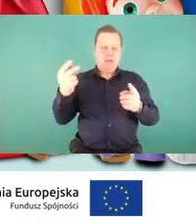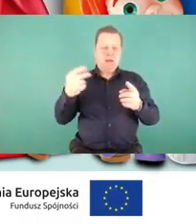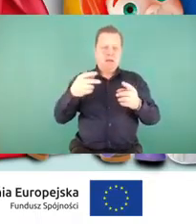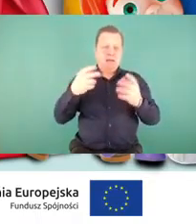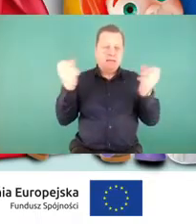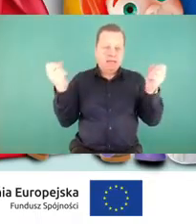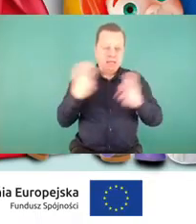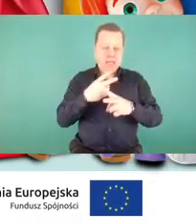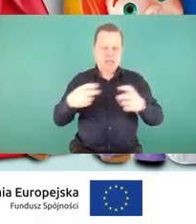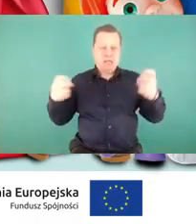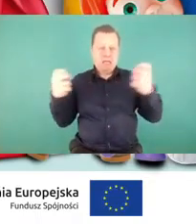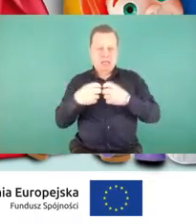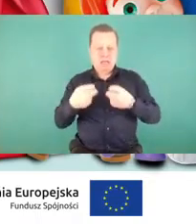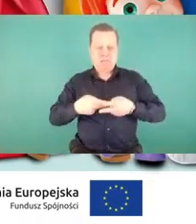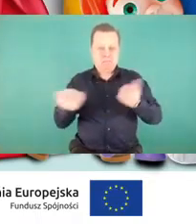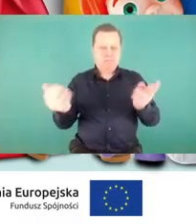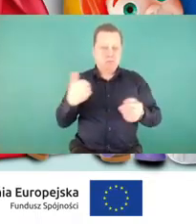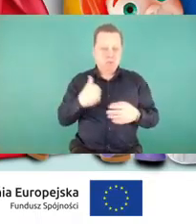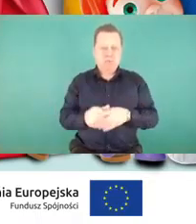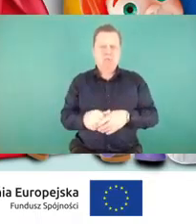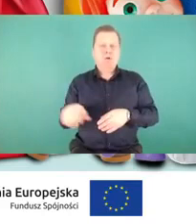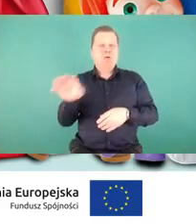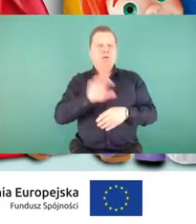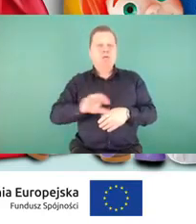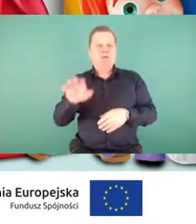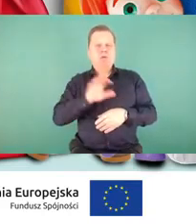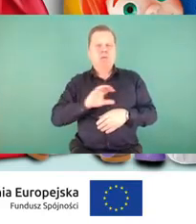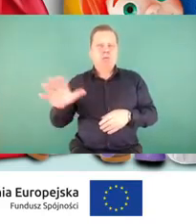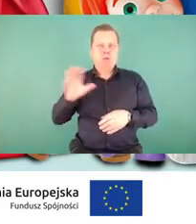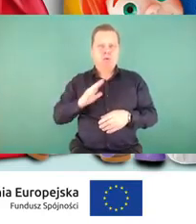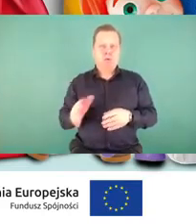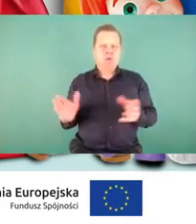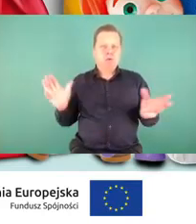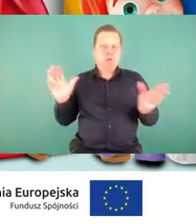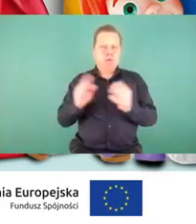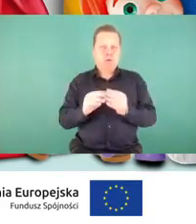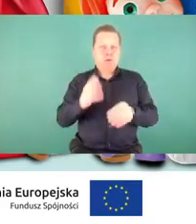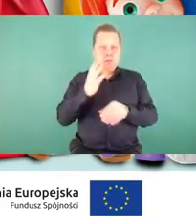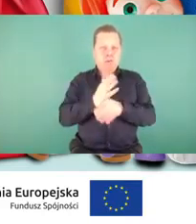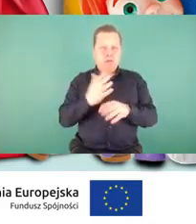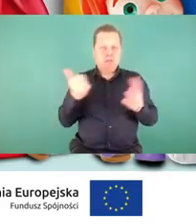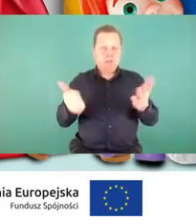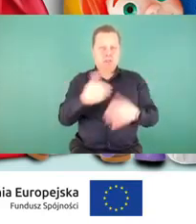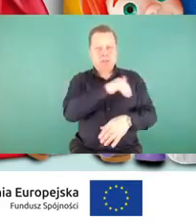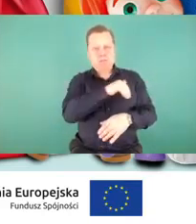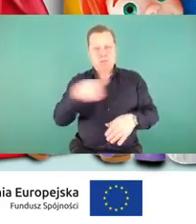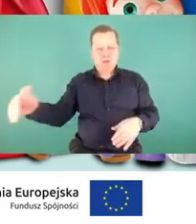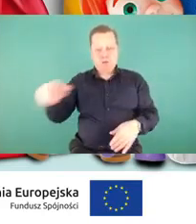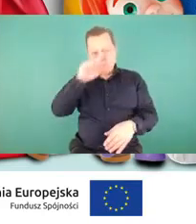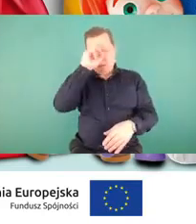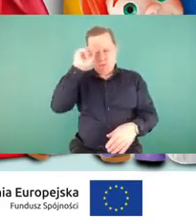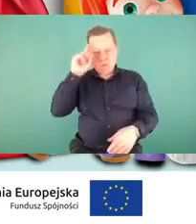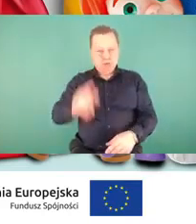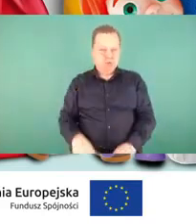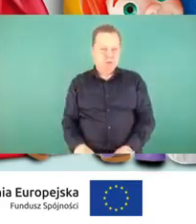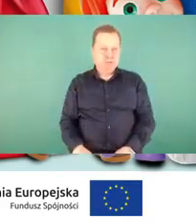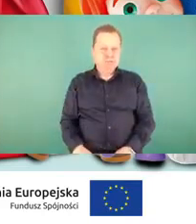w internecie. Obejrzało je ponad 56 milionów odbiorców. Dużym